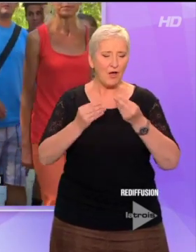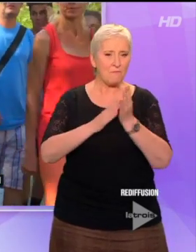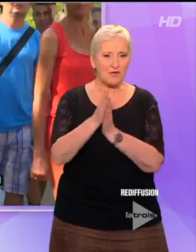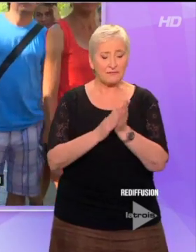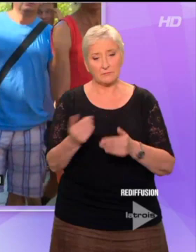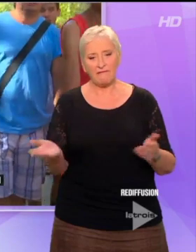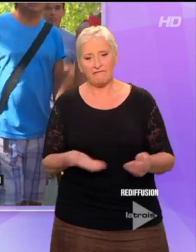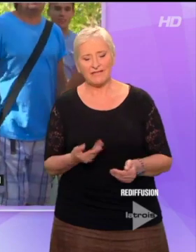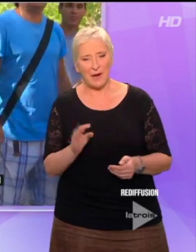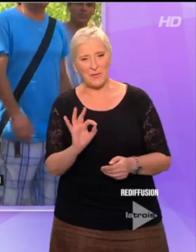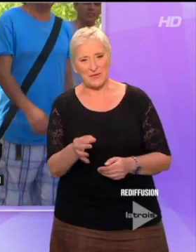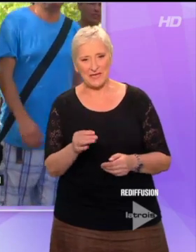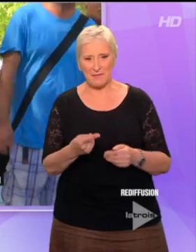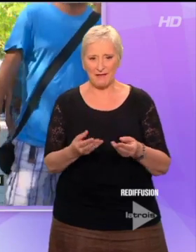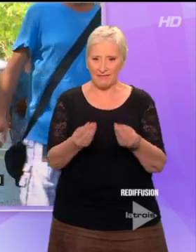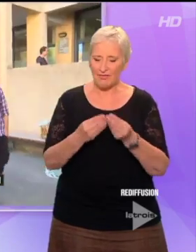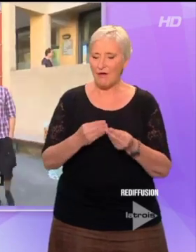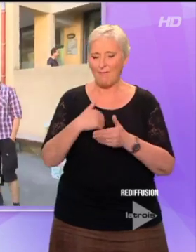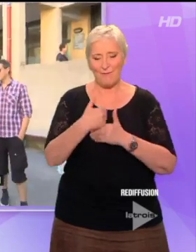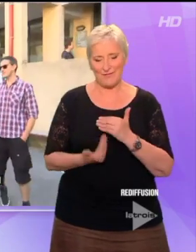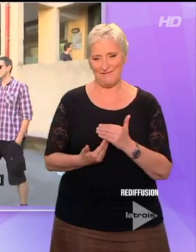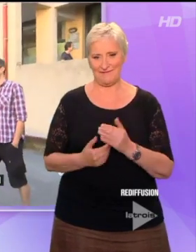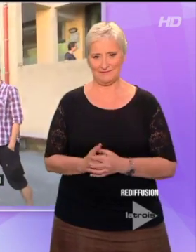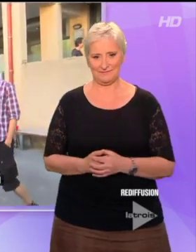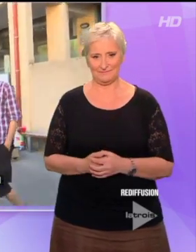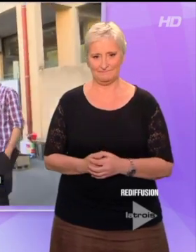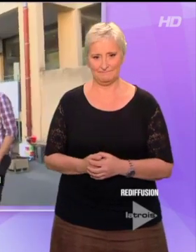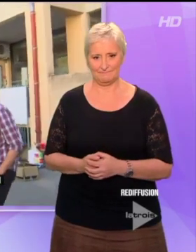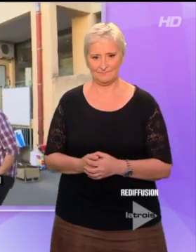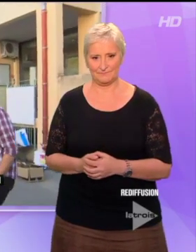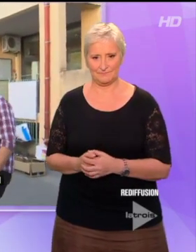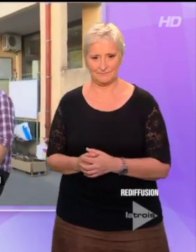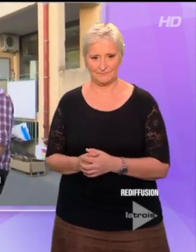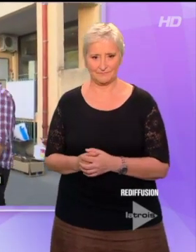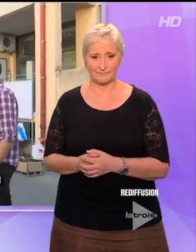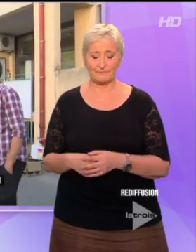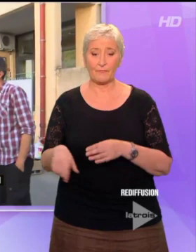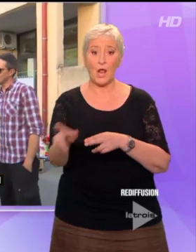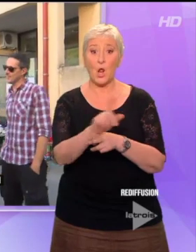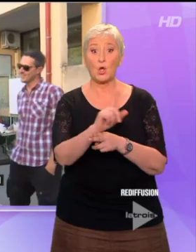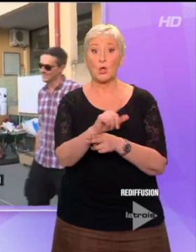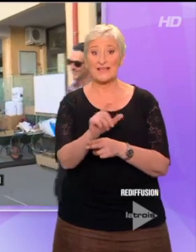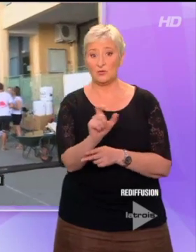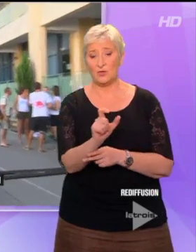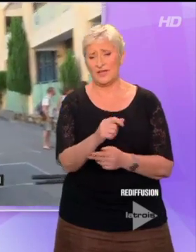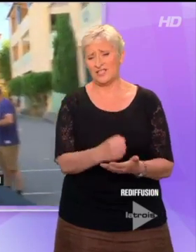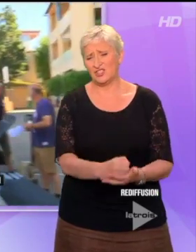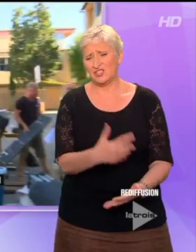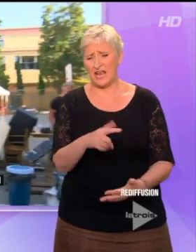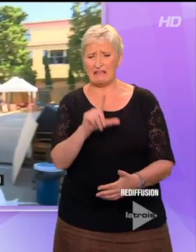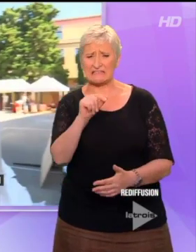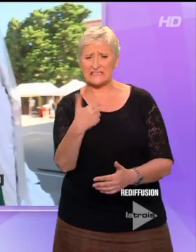aussi crevés. Mais c'est un vrai bonheur. Cher, très cher, la location du moindre garage. 10 et